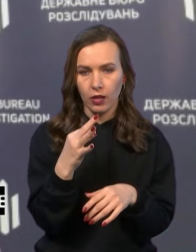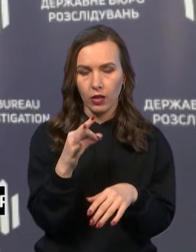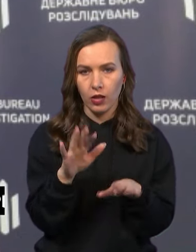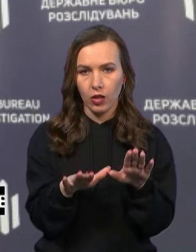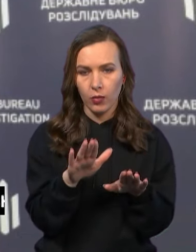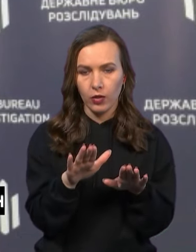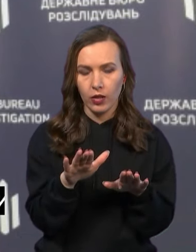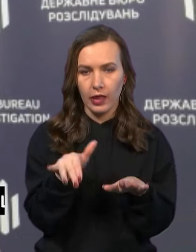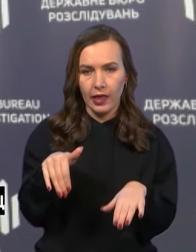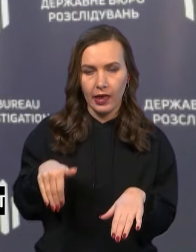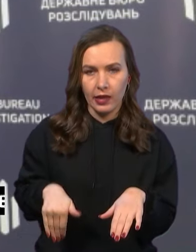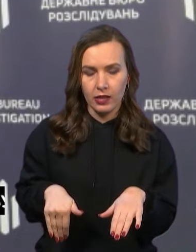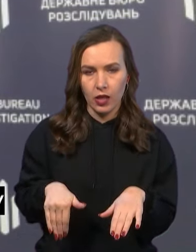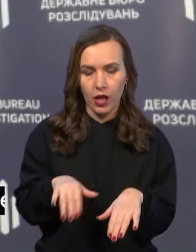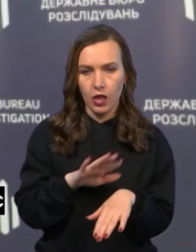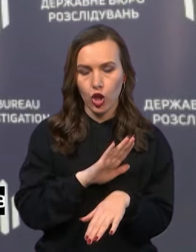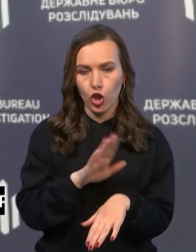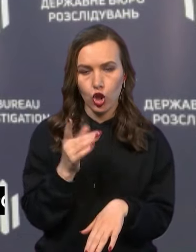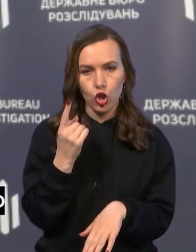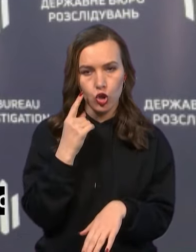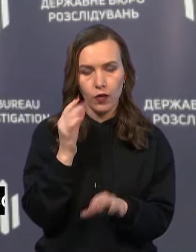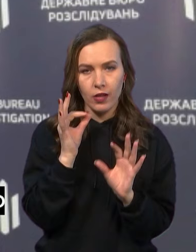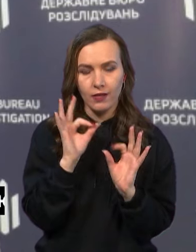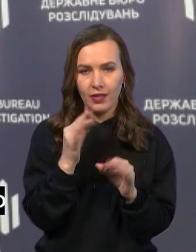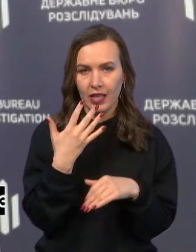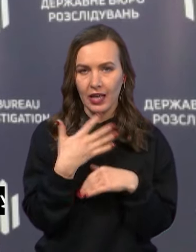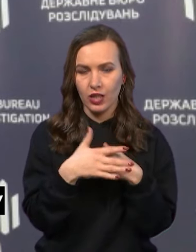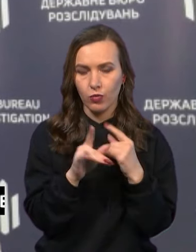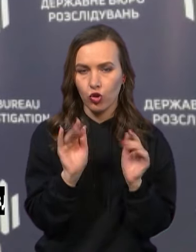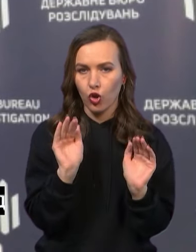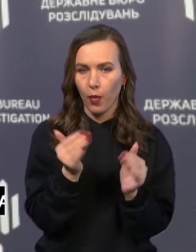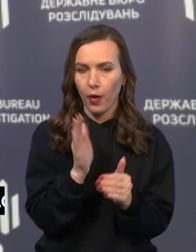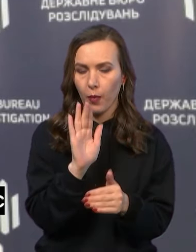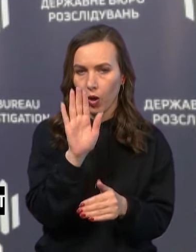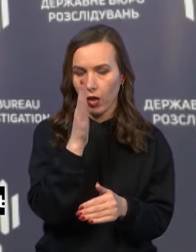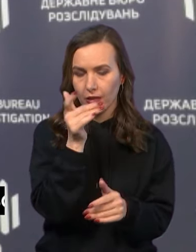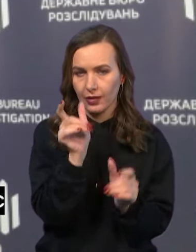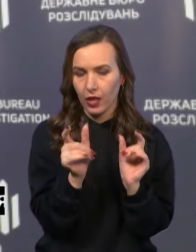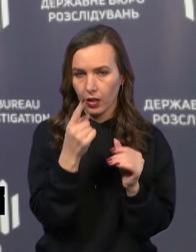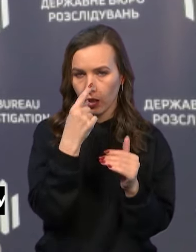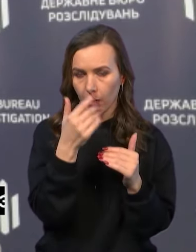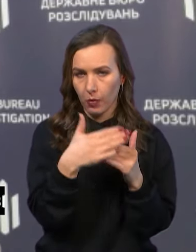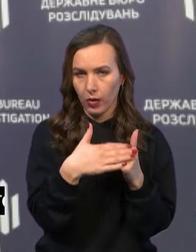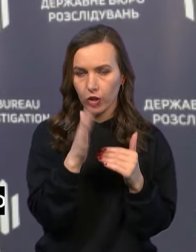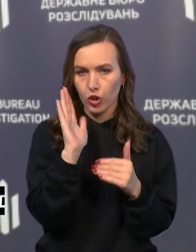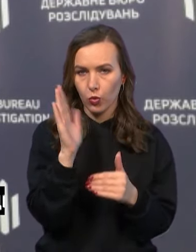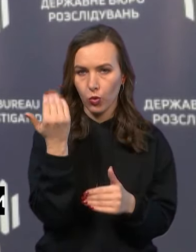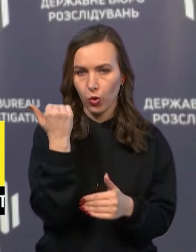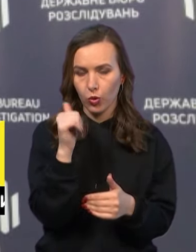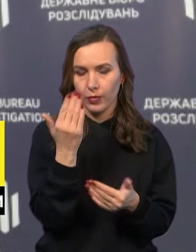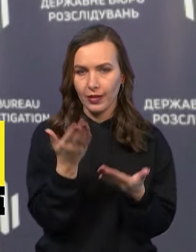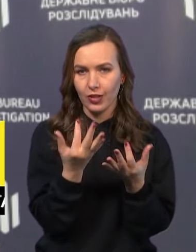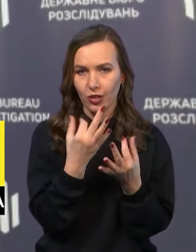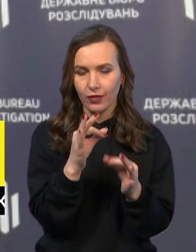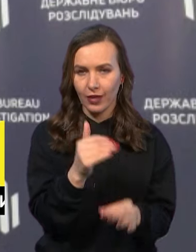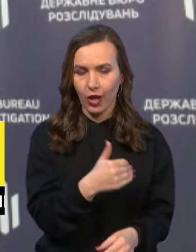кажуть, ні кишені, ні совісті. Ну і, звичайно ж, розуміємо, що менше буде зрадників та ближче буде перемога. Якщо дозволите,